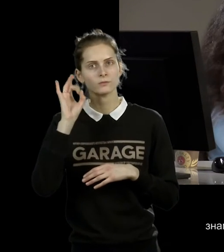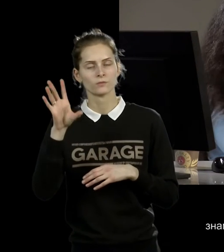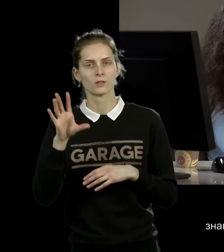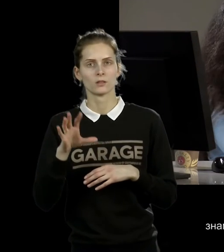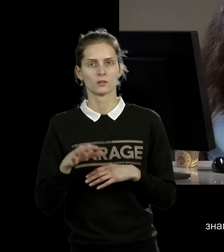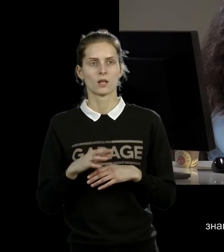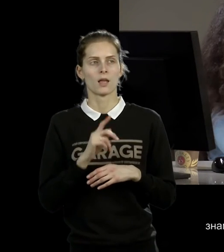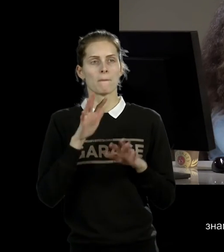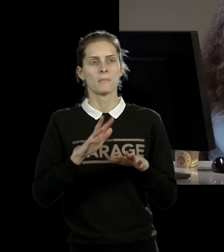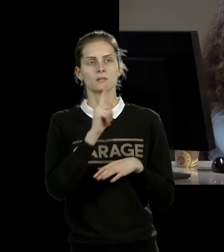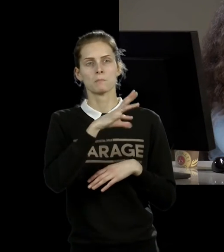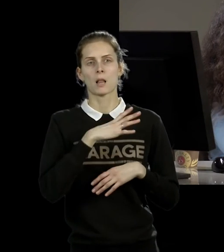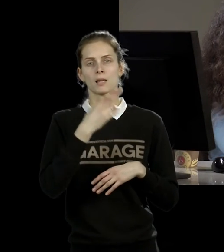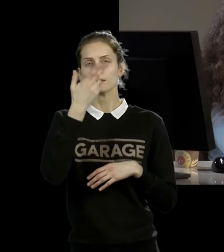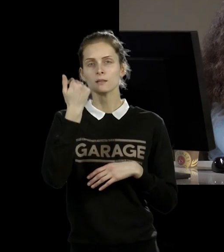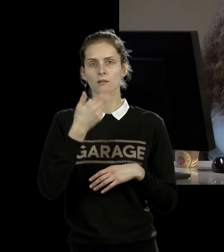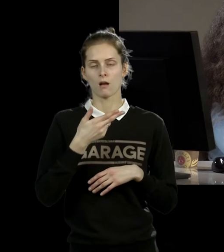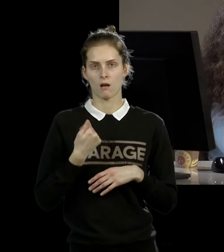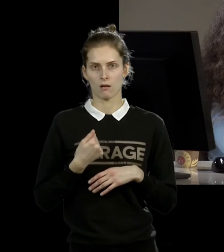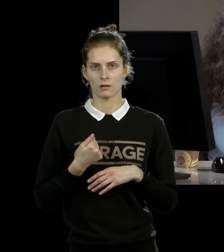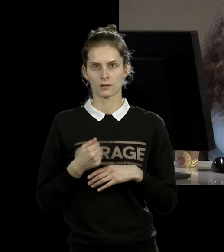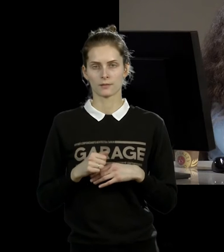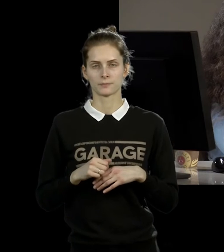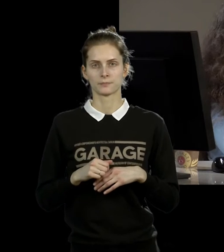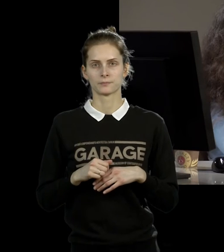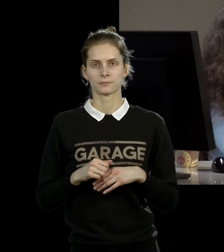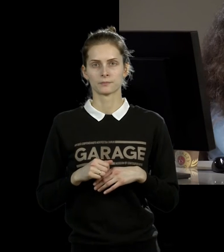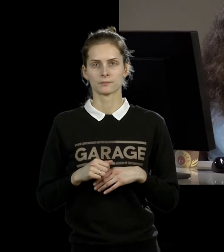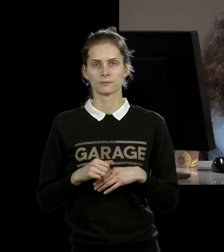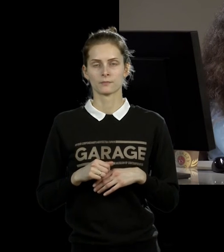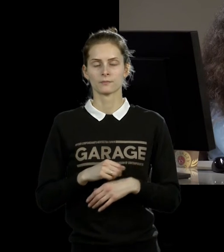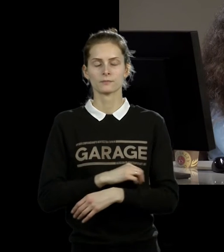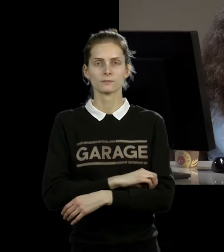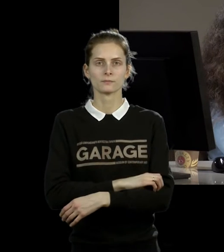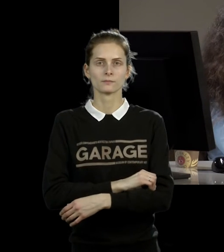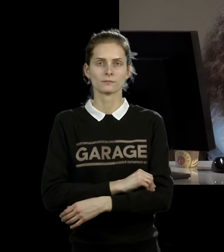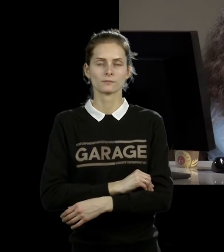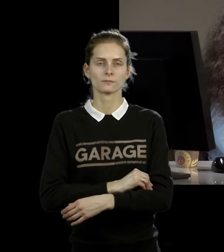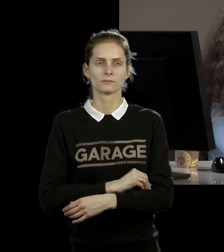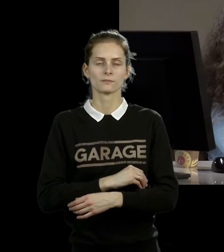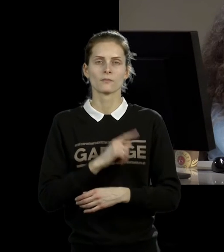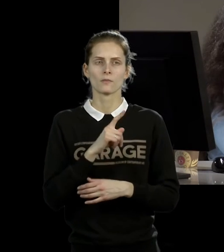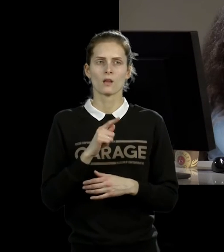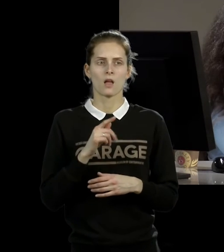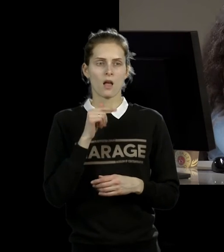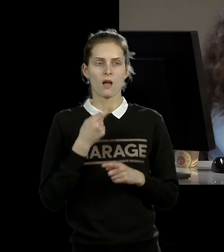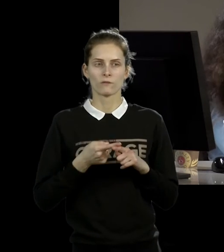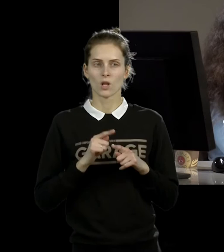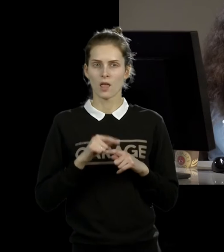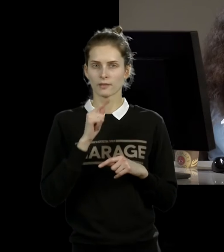происходил он в Италии. Это как раз перформанс, который в большей степени не про